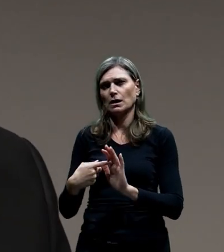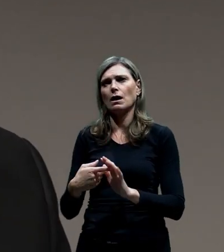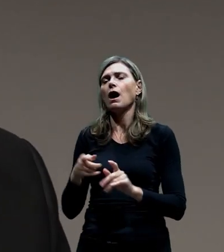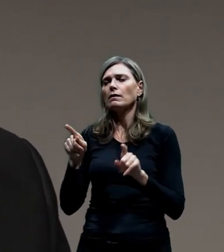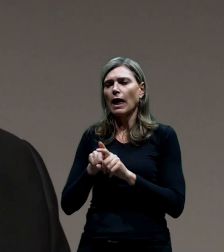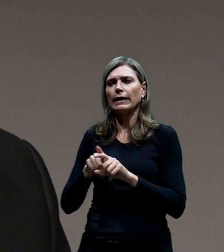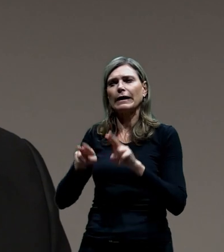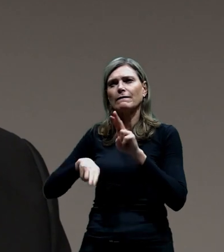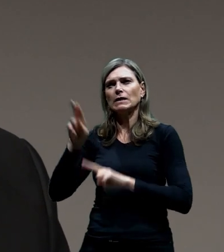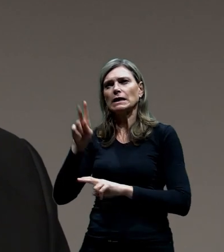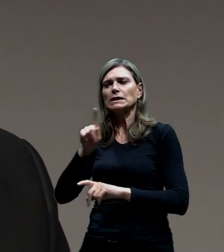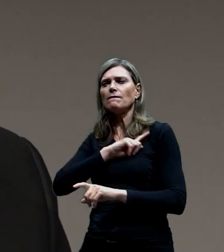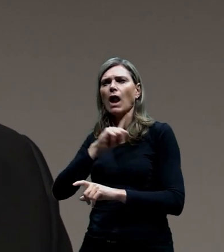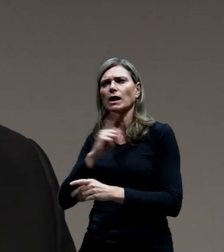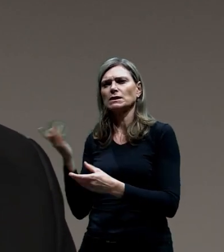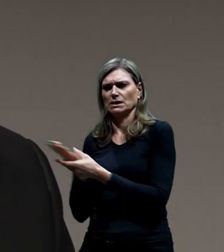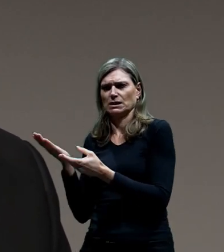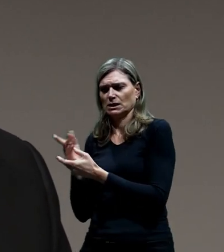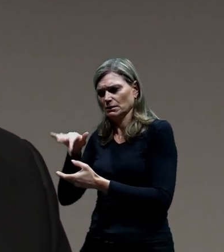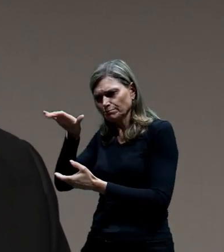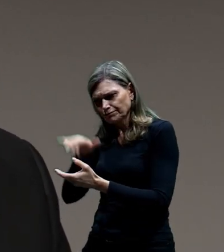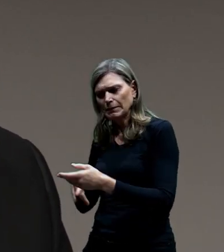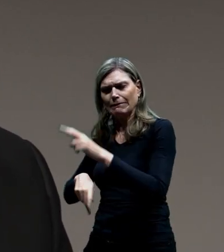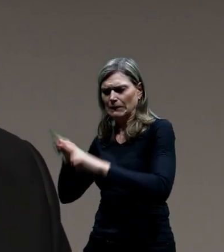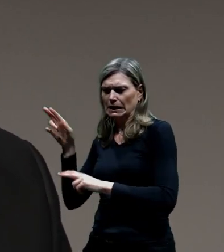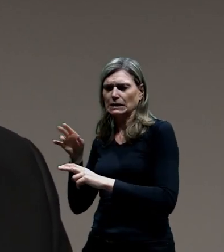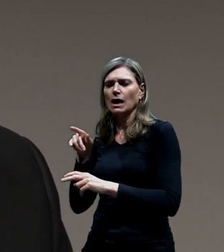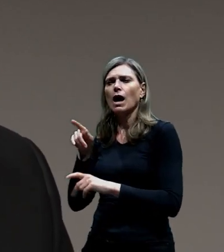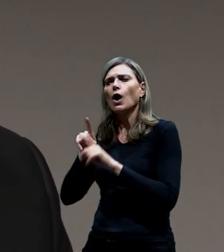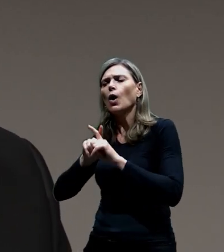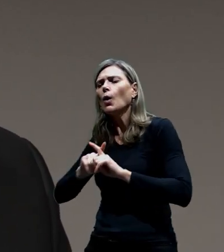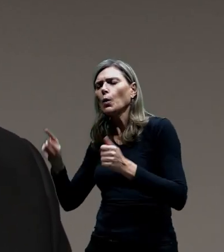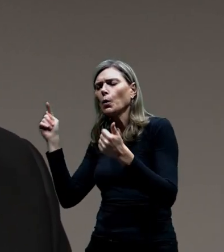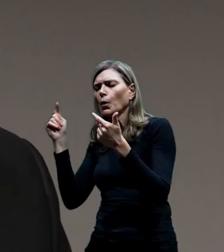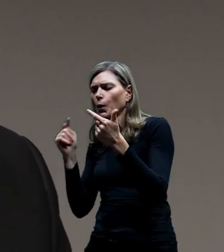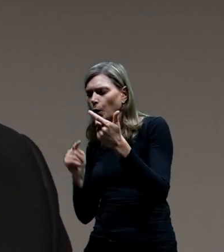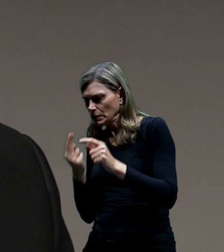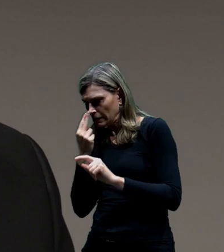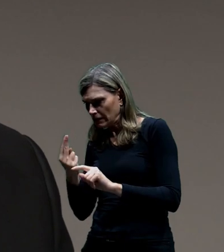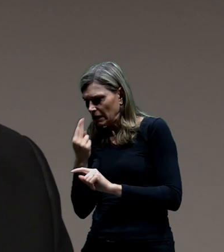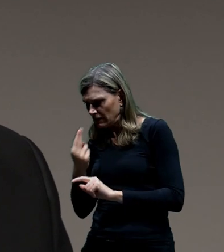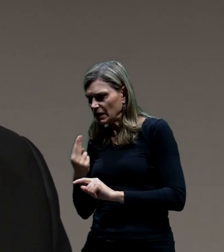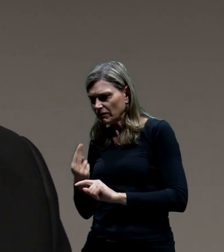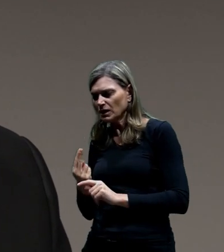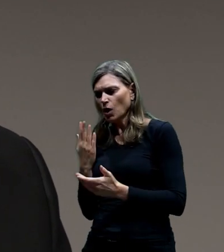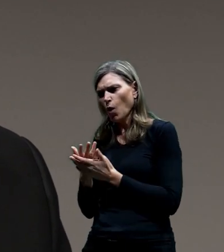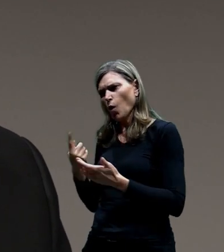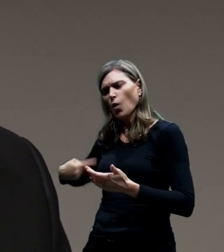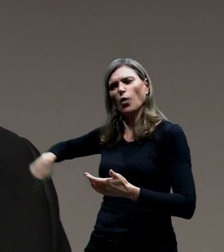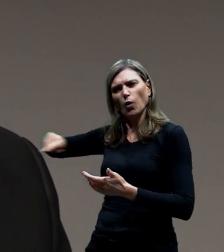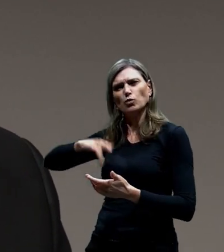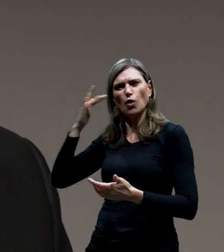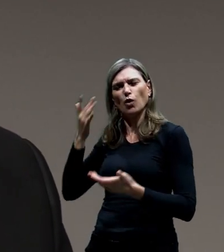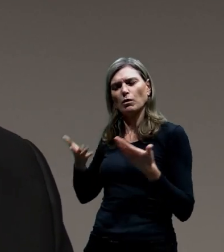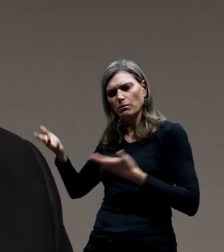to vidět i v té vlastní dokumentaci. Těch aspektů je tam mnoho, na základě kterých jsme došli k tomu, že opravdu